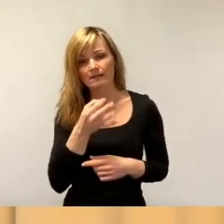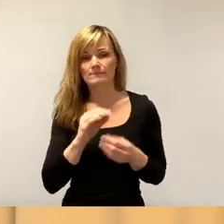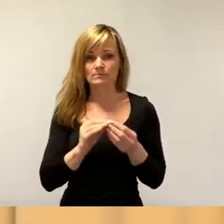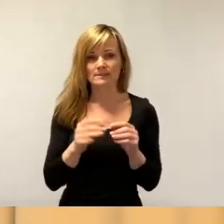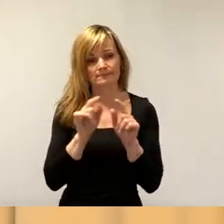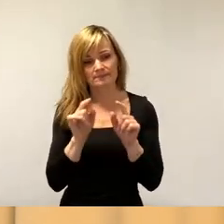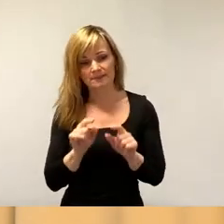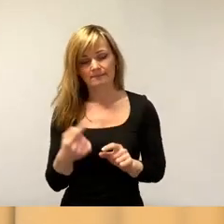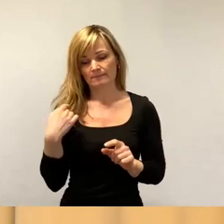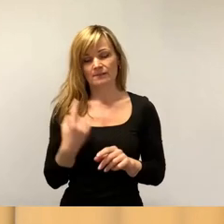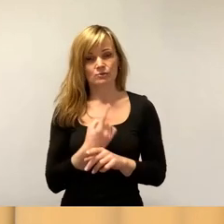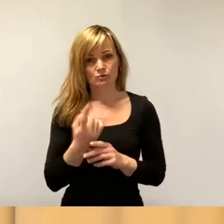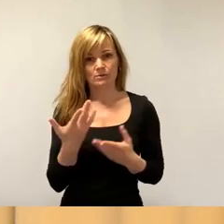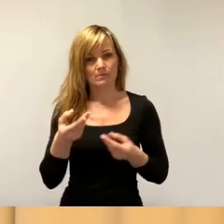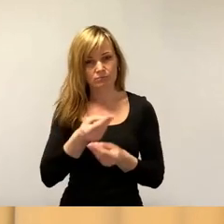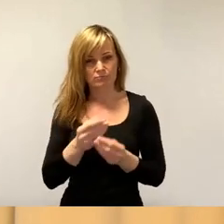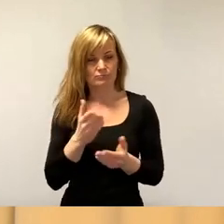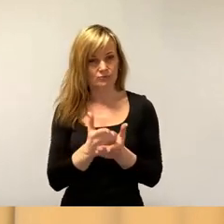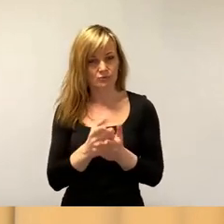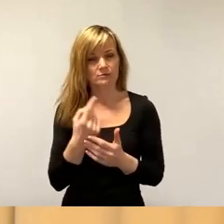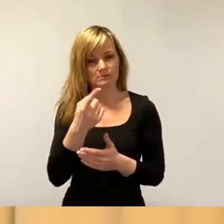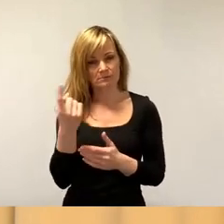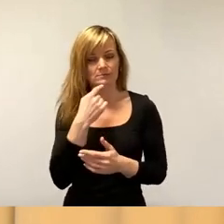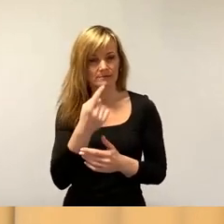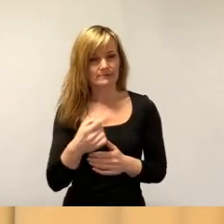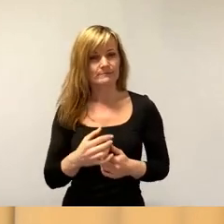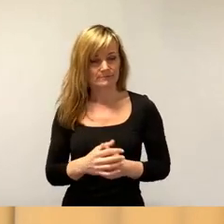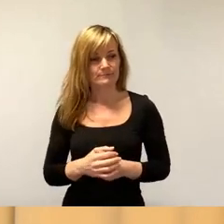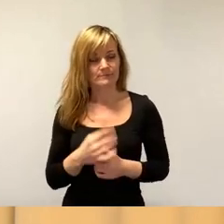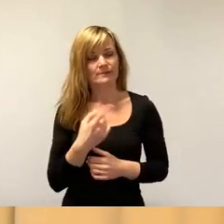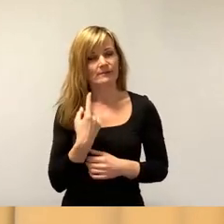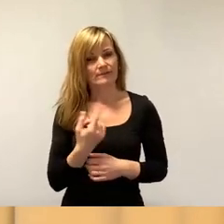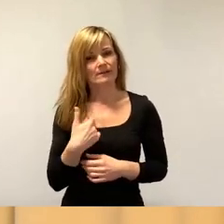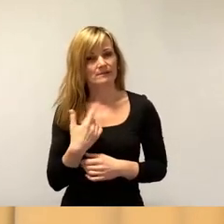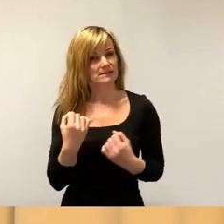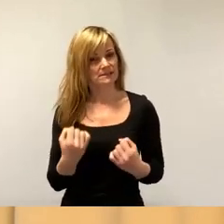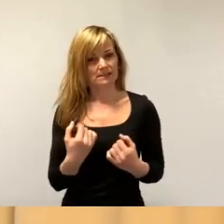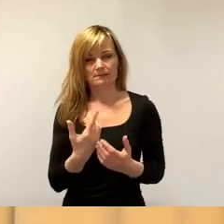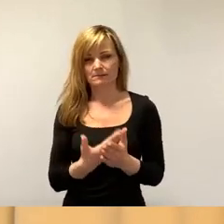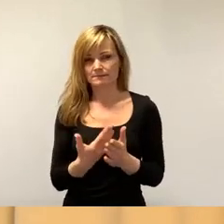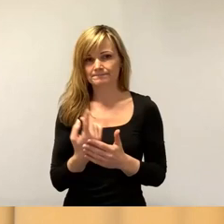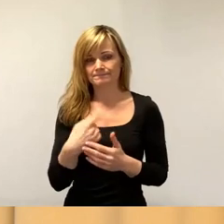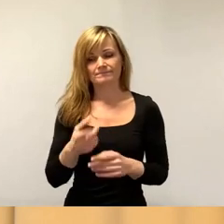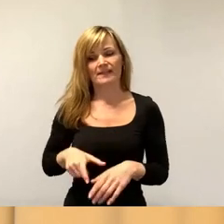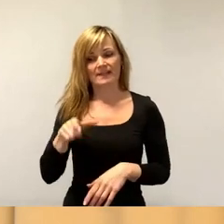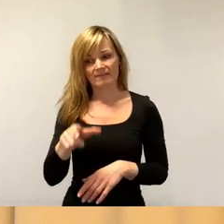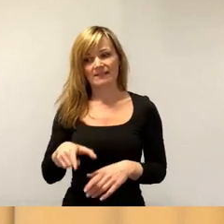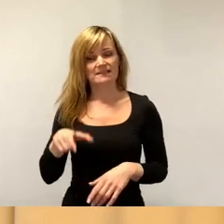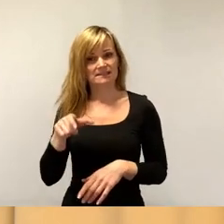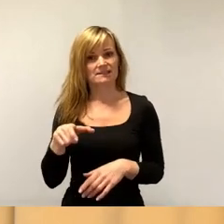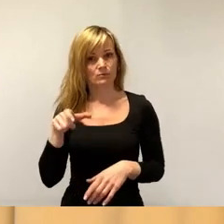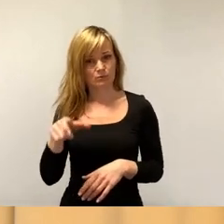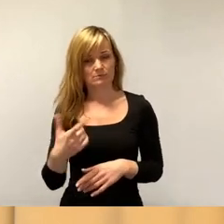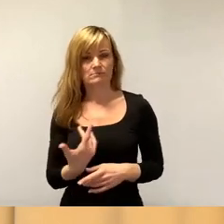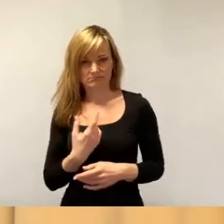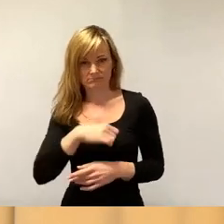angesprochen wurden, die Sie angesprochen haben, wir auf jeden Fall von dieser Investition profitieren werden.